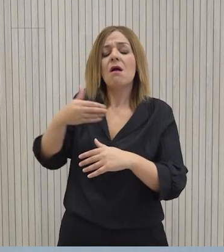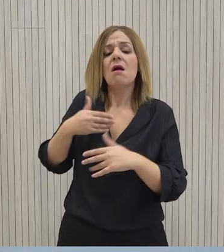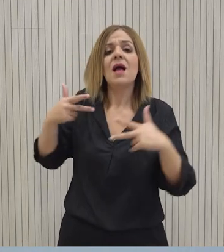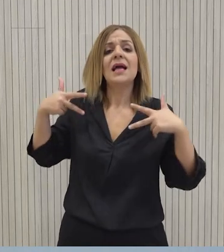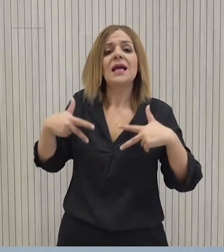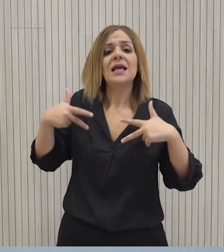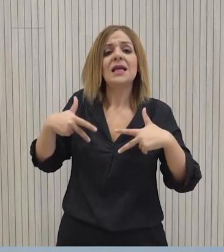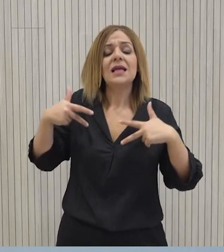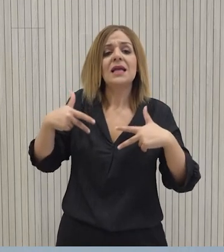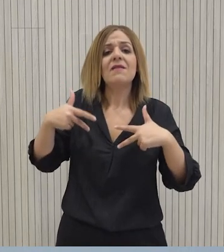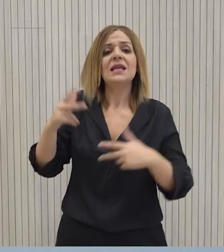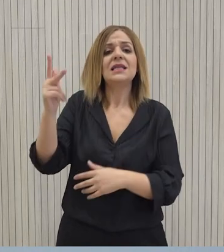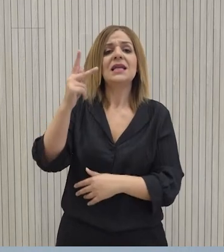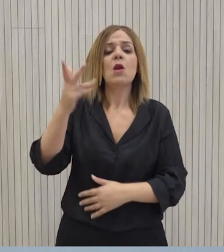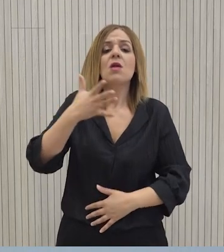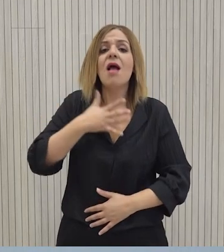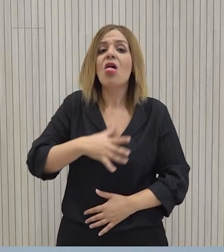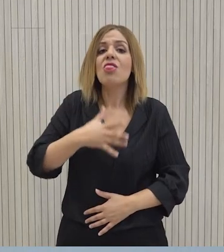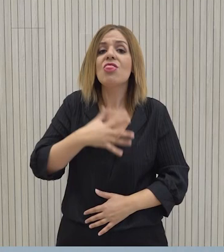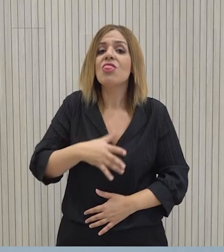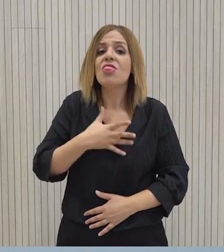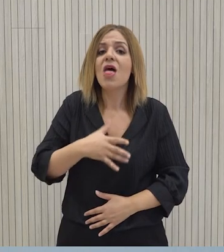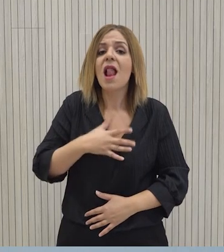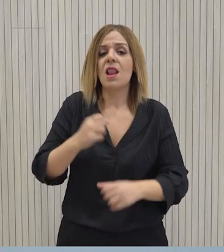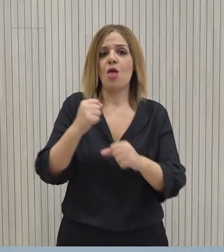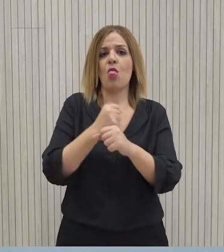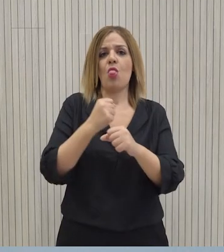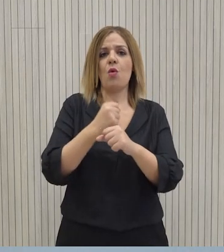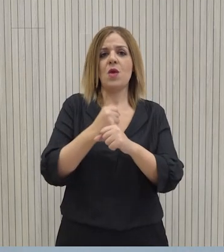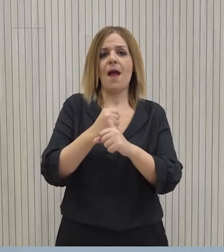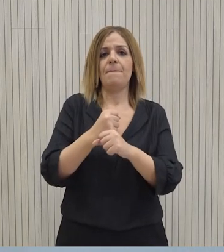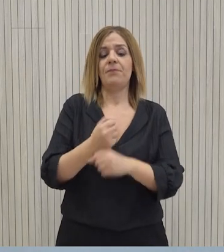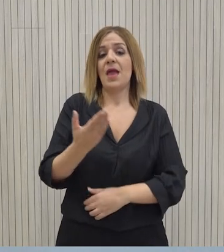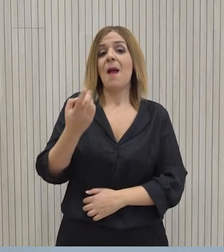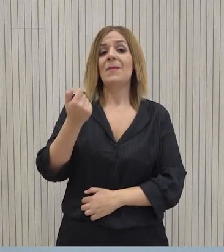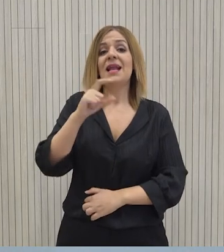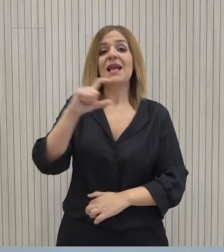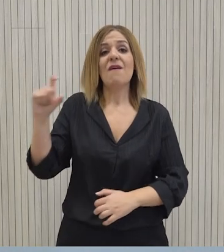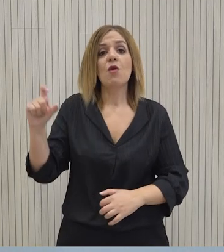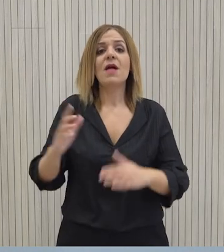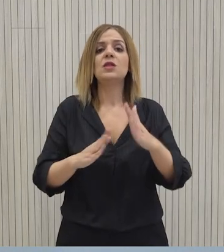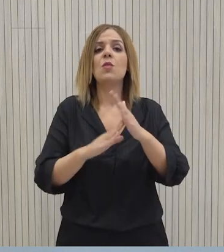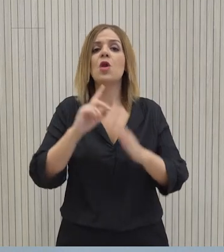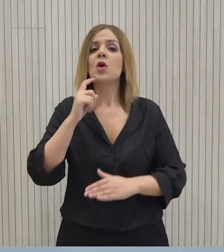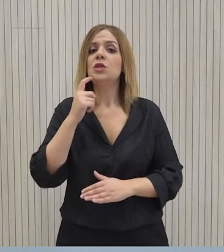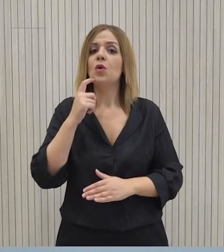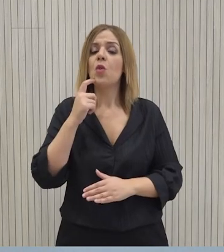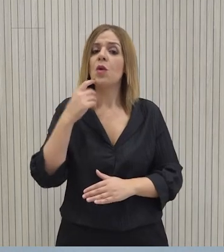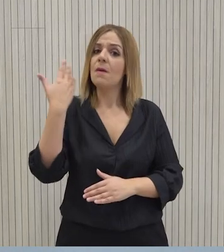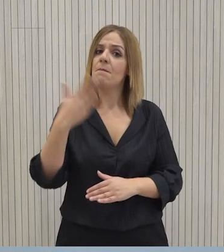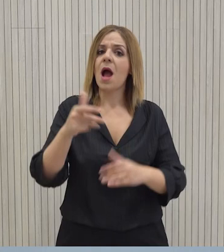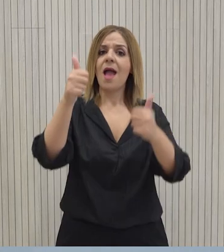κυβέρνηση και από τον πρόεδρο της Δημοκρατίας. Άλλωστε, μόλις πριν από λίγες βδομάδες ο πρόεδρος της Δημοκρατίας έχει